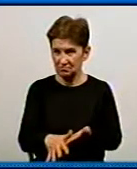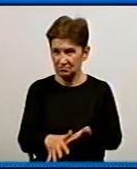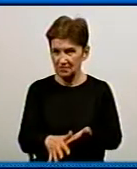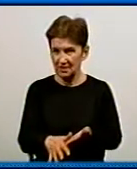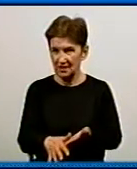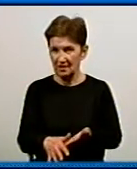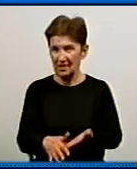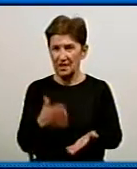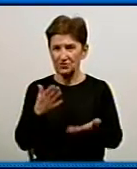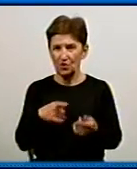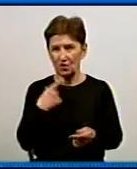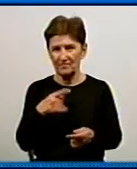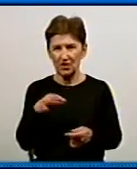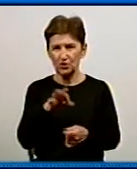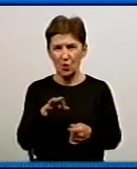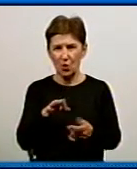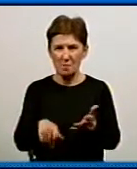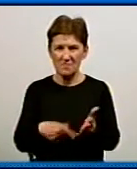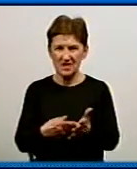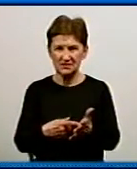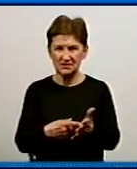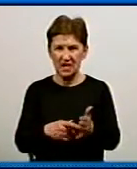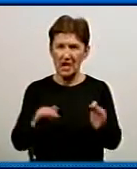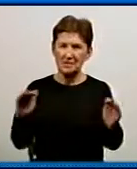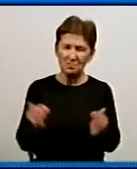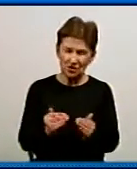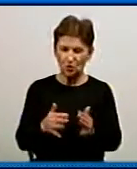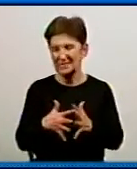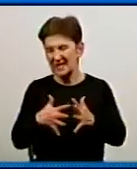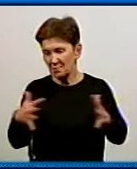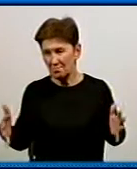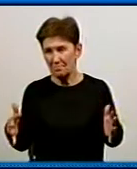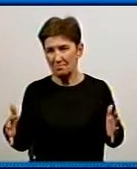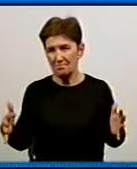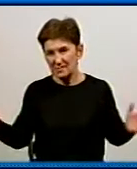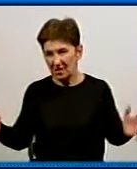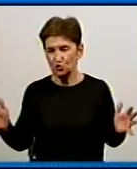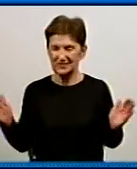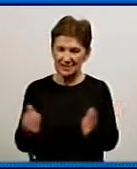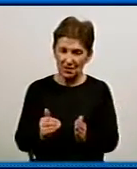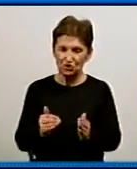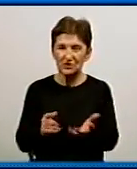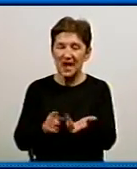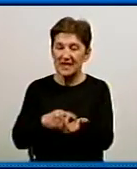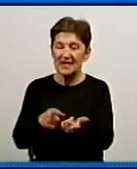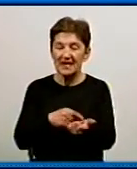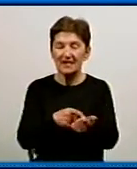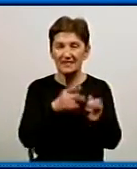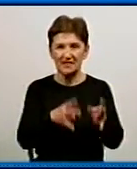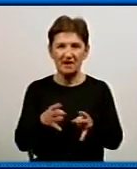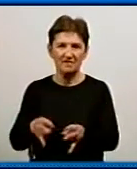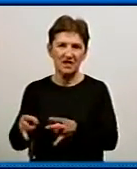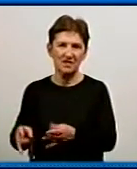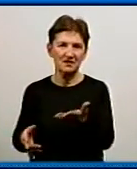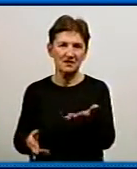говорити про місто загалом, кількість аварій збільшується, зменшується, чи це така, знаєте, цифра, ну, яку можна зменшити лише